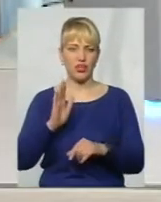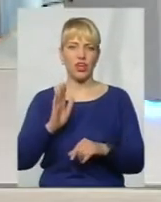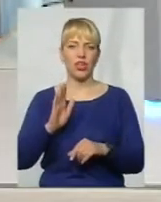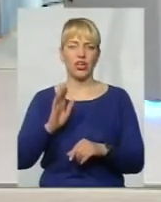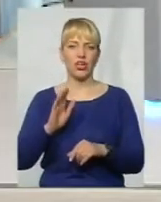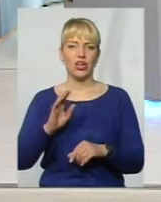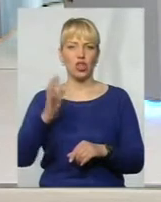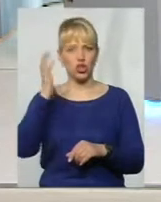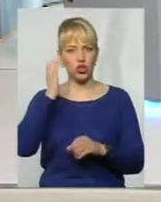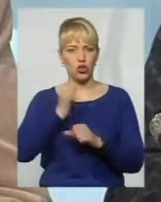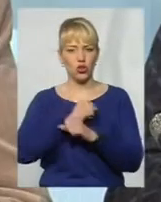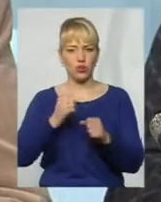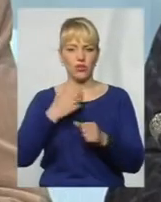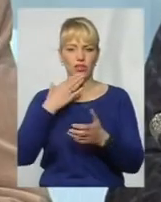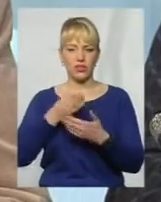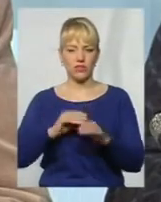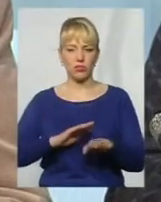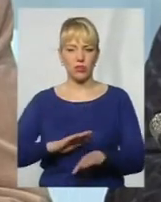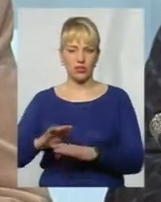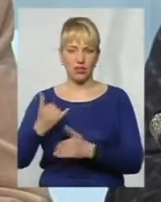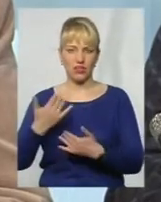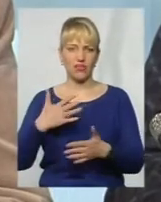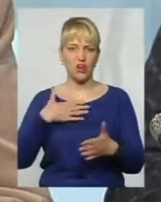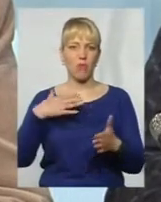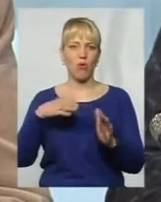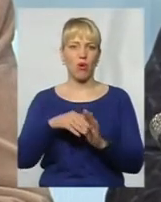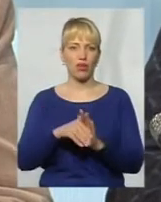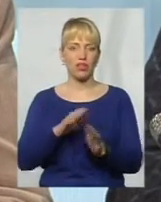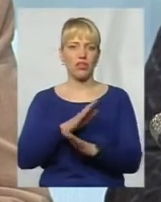нині покійним заступником, Дівитирюковим Володимиром